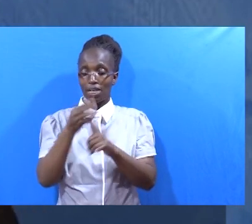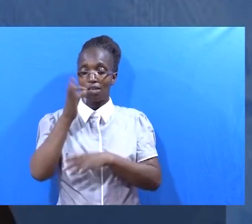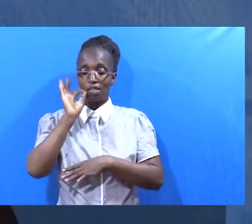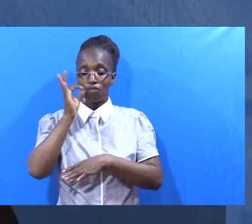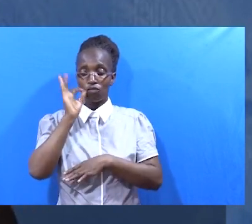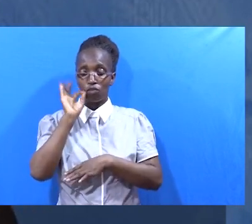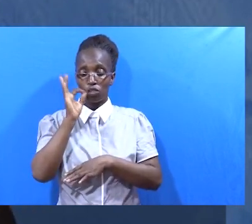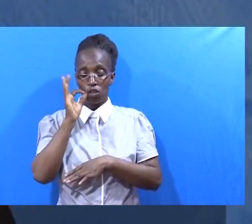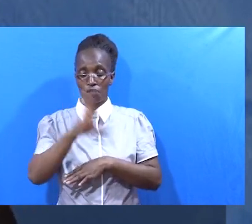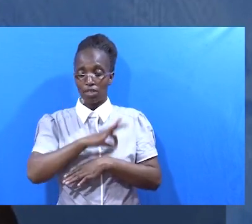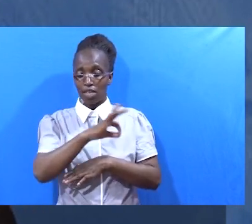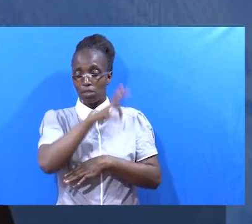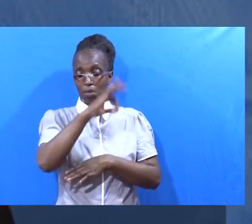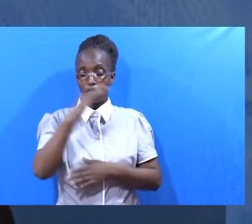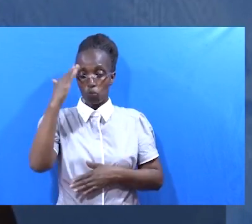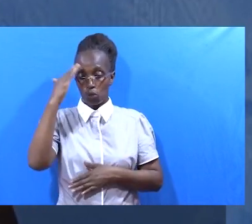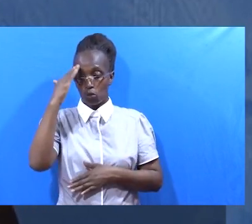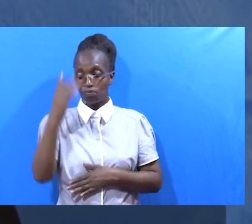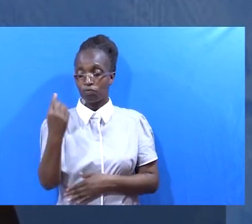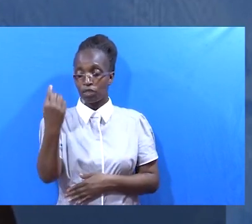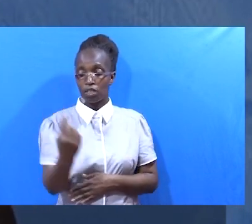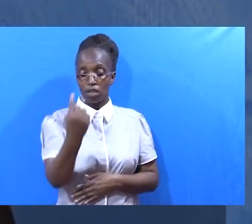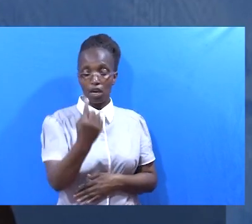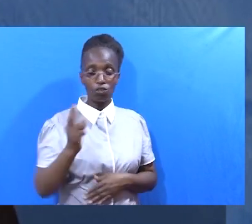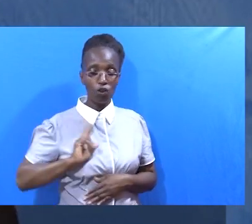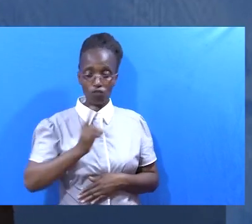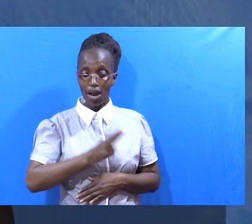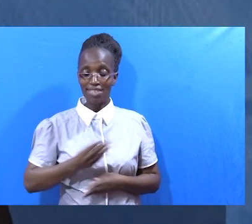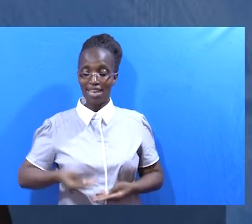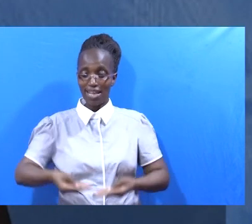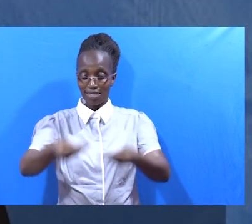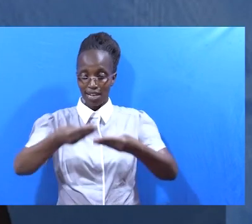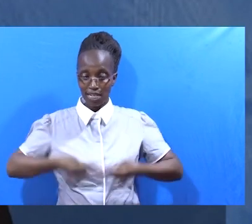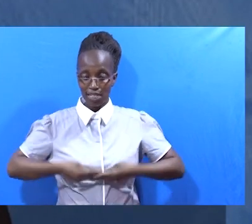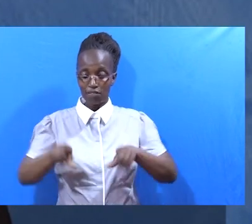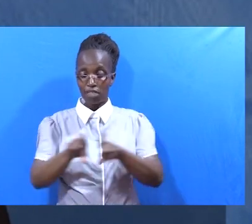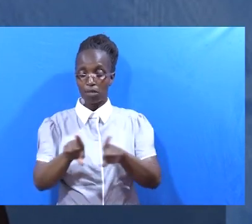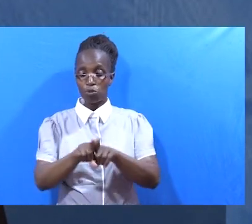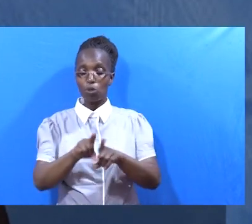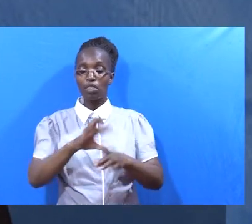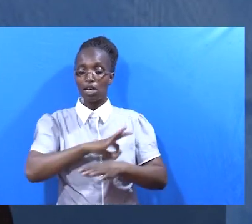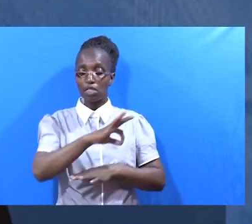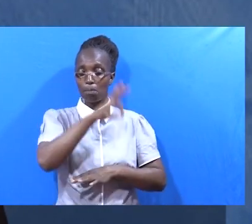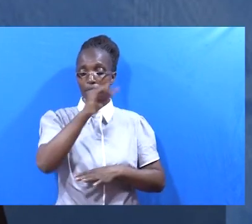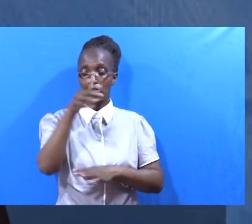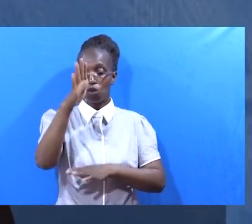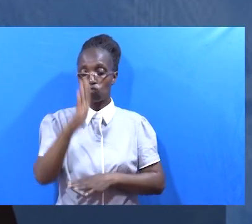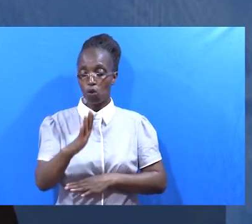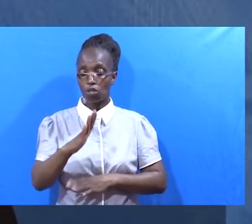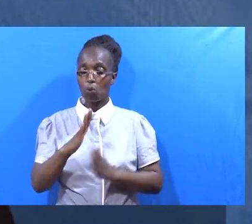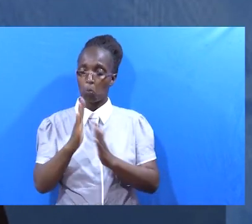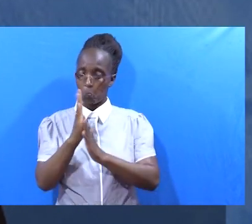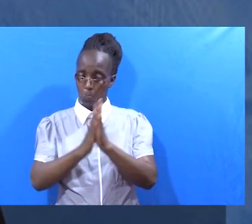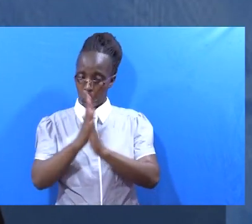ni chakula charo zetu Na mini ya kwamba tumishiba kweli kweli Amini ya kwamba kila moja Hamopokia jinza mbavyo Roa wa mungu